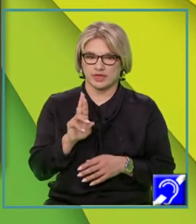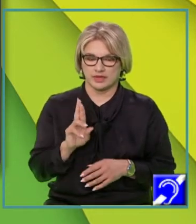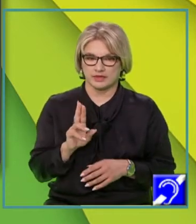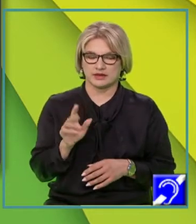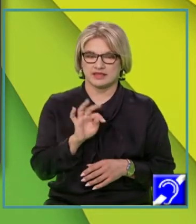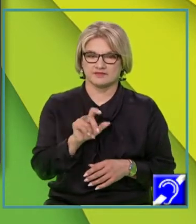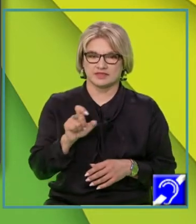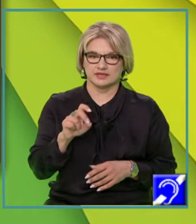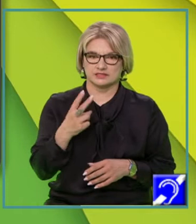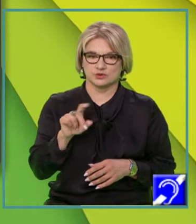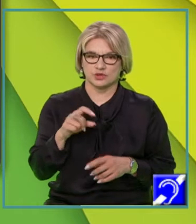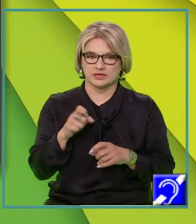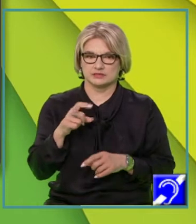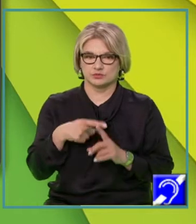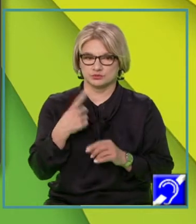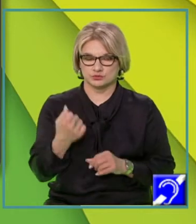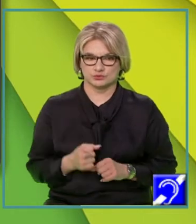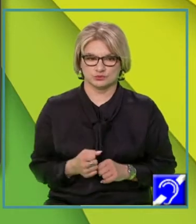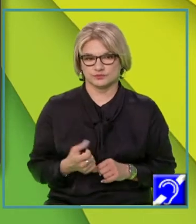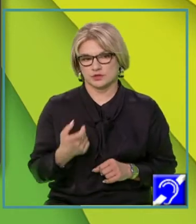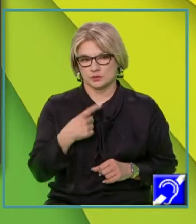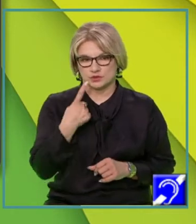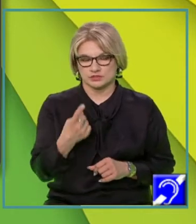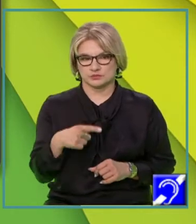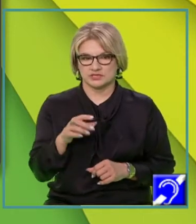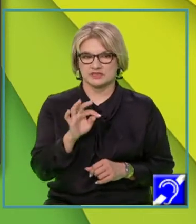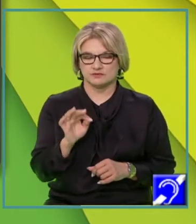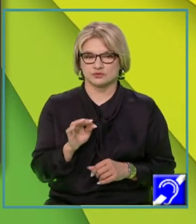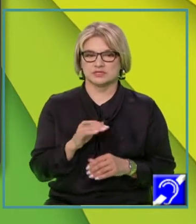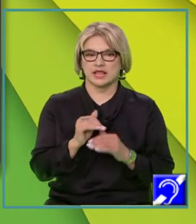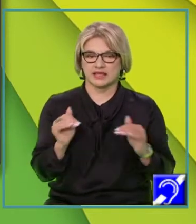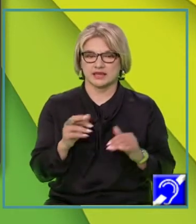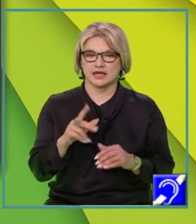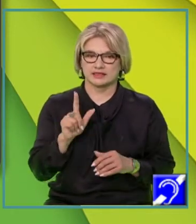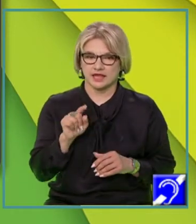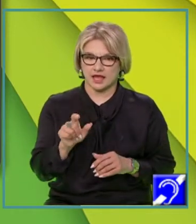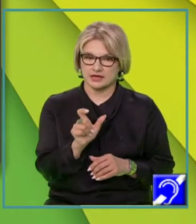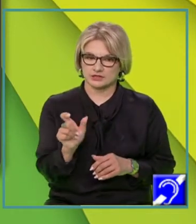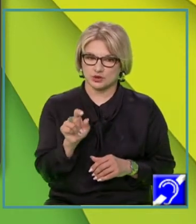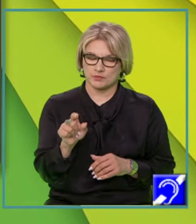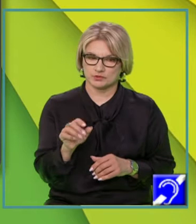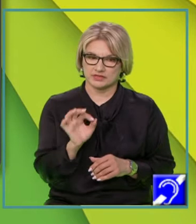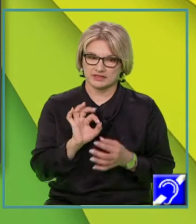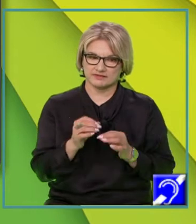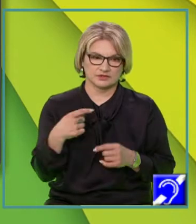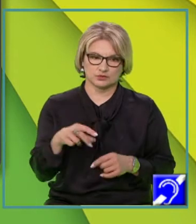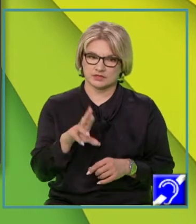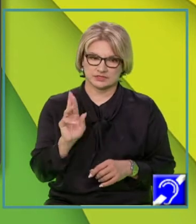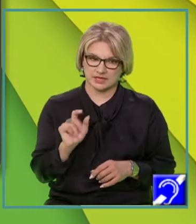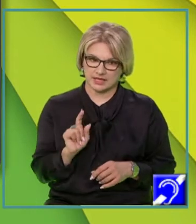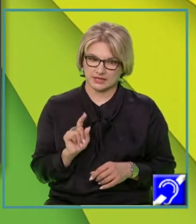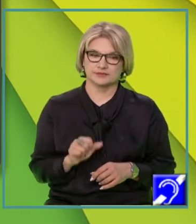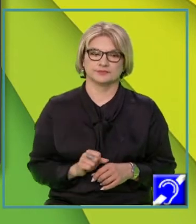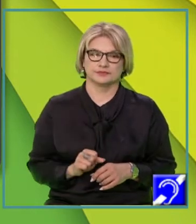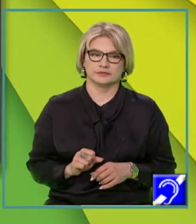egal cu 2x plus 1. Nu putem să spunem că este o funcție liniară, deoarece domeniul de definiție nu este r, așadar,